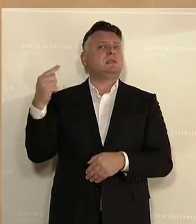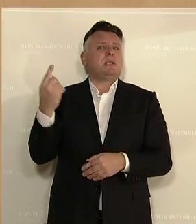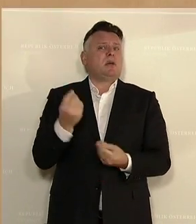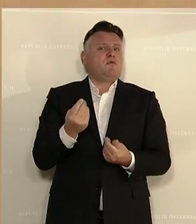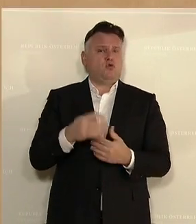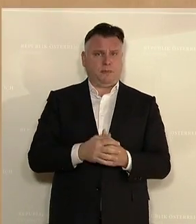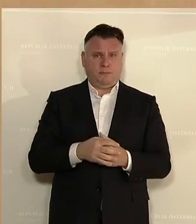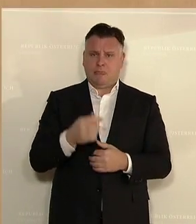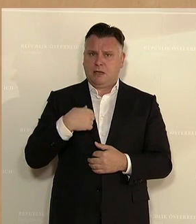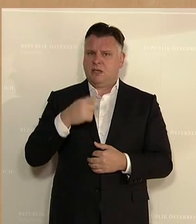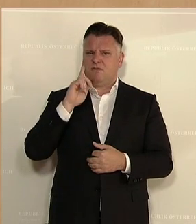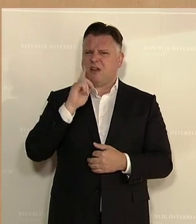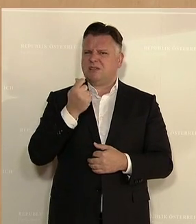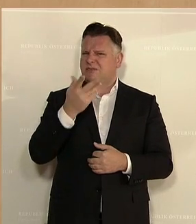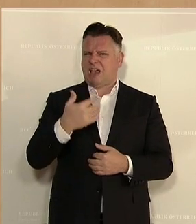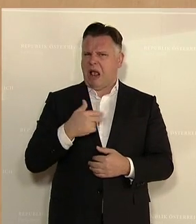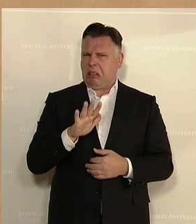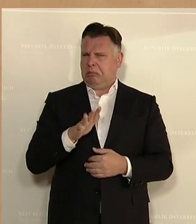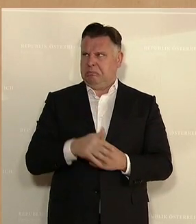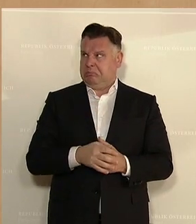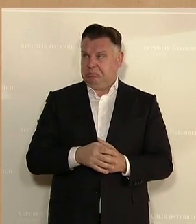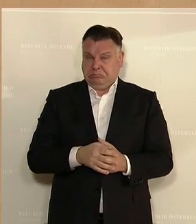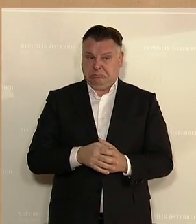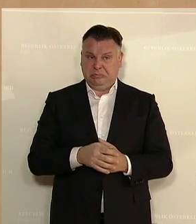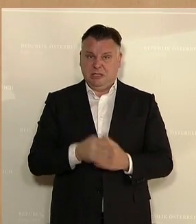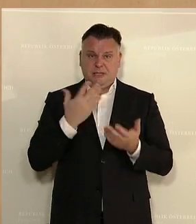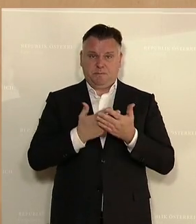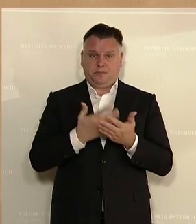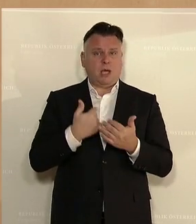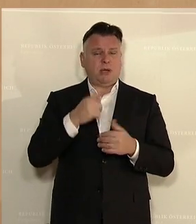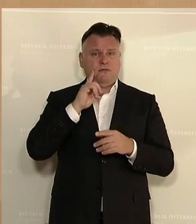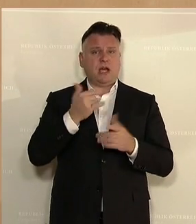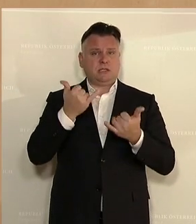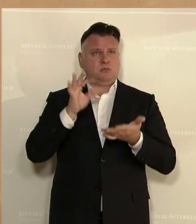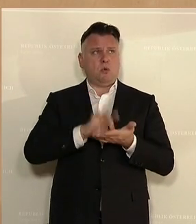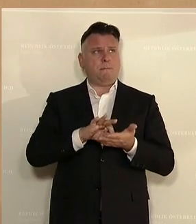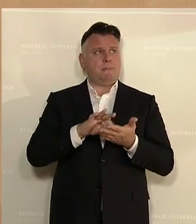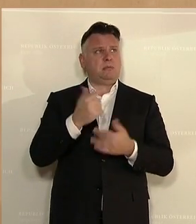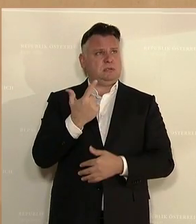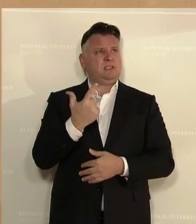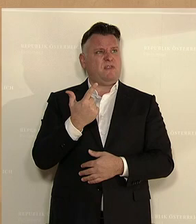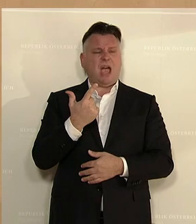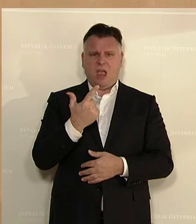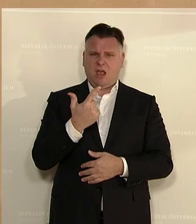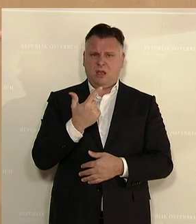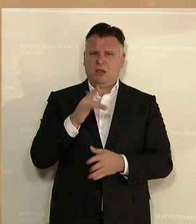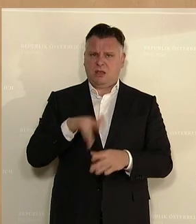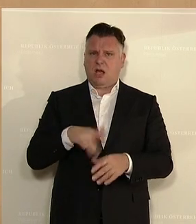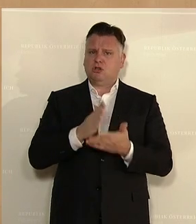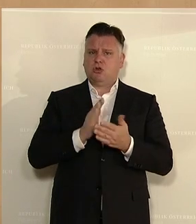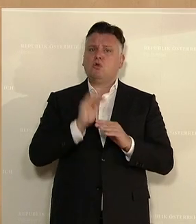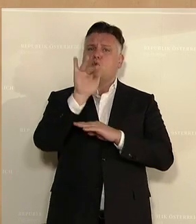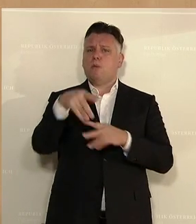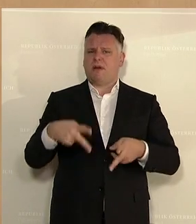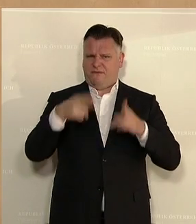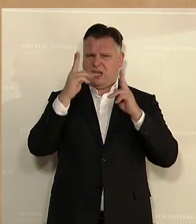Ich kenne die ganz genaue Zahl der nicht umgesetzten Richtlinien nicht. Aber ich weiß, dass es konkret im Moment zwei gibt, wo wir über der Frist sind